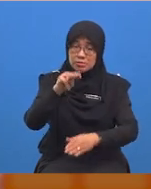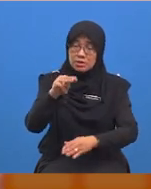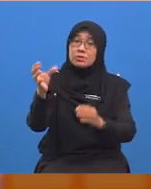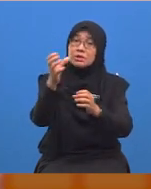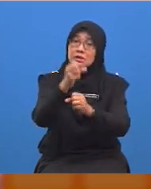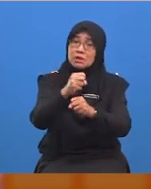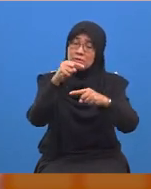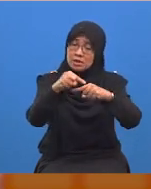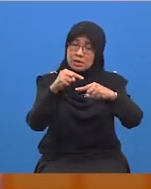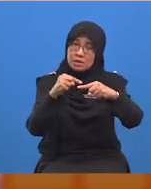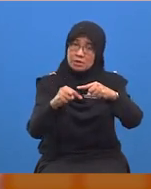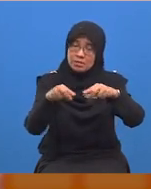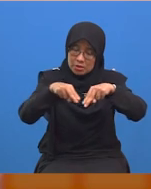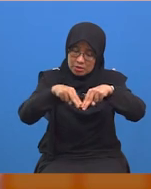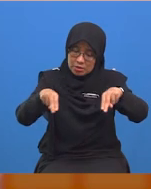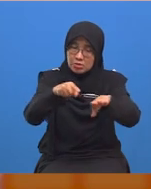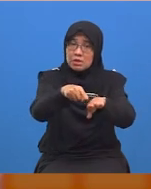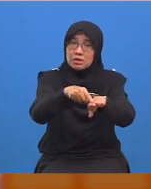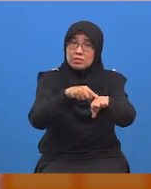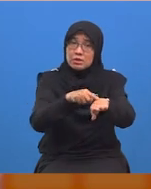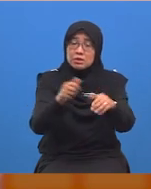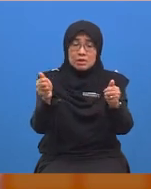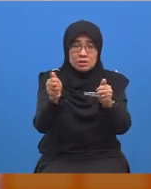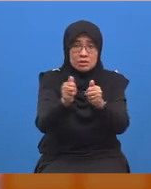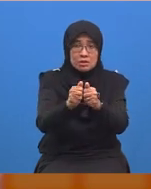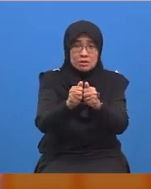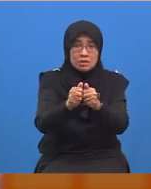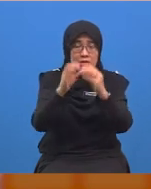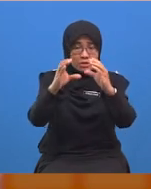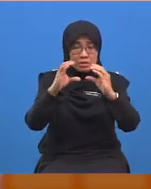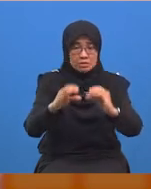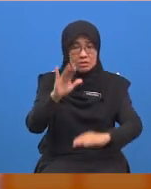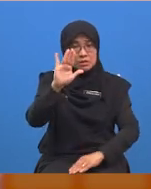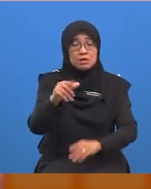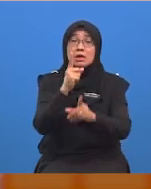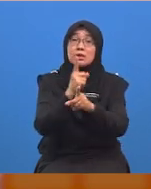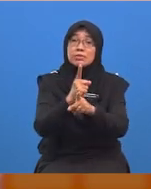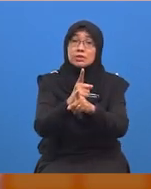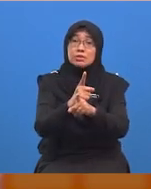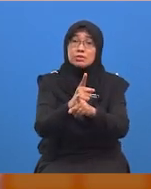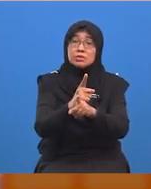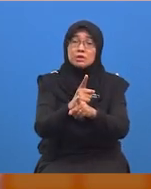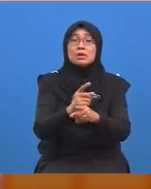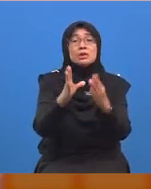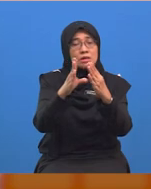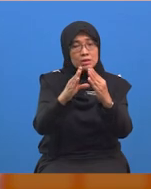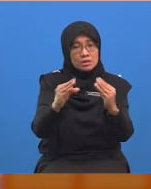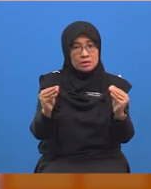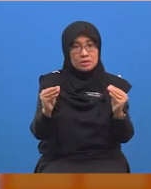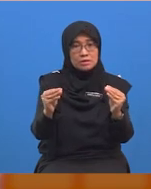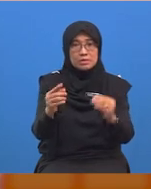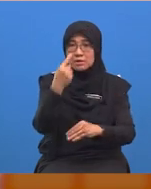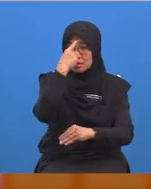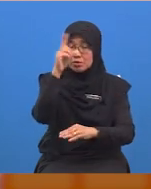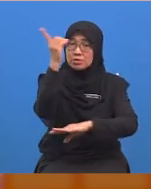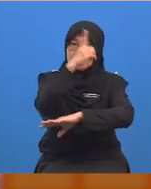-murid dapat membahagi ukuran panjang dengan kaedah yang betul. Sekian sahaja perkongsian